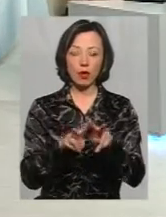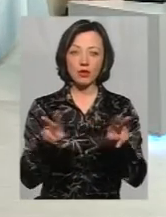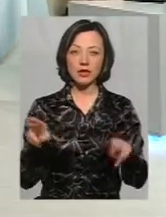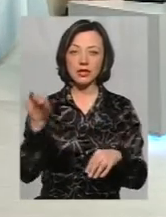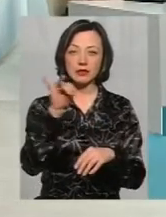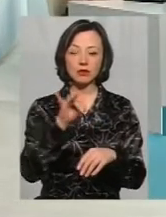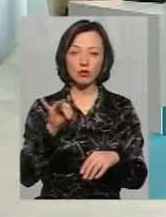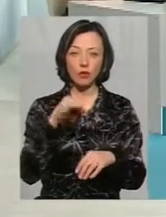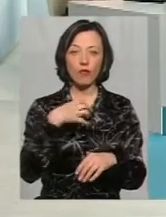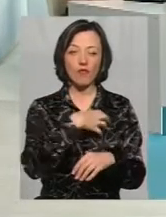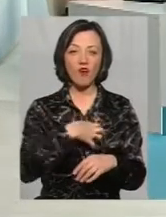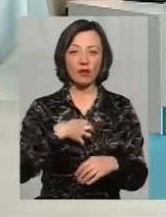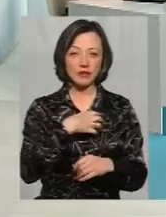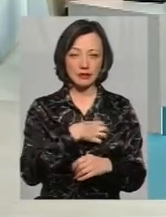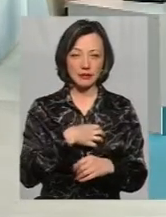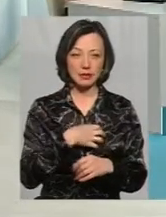вартісність,